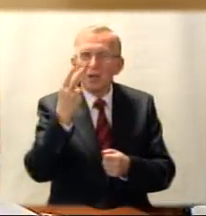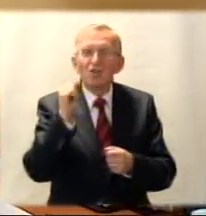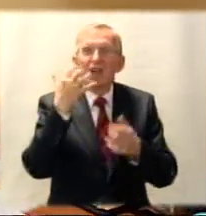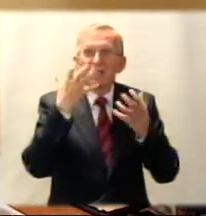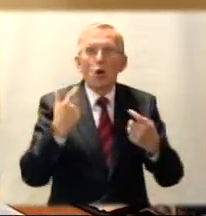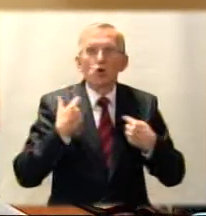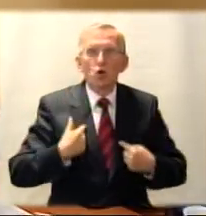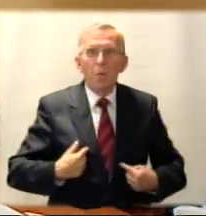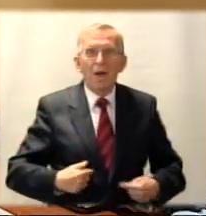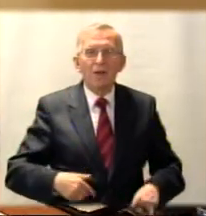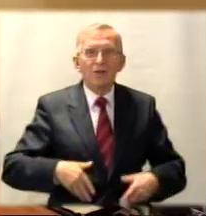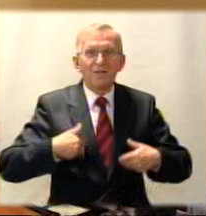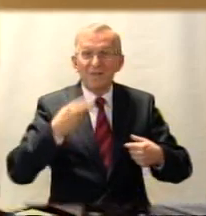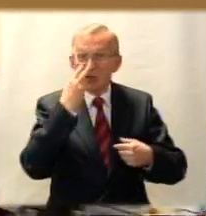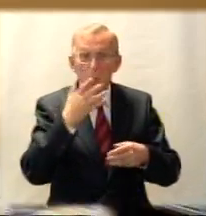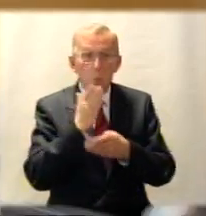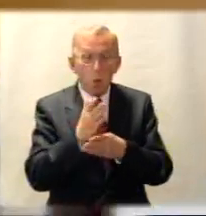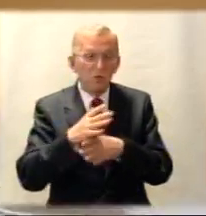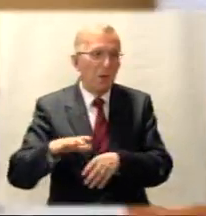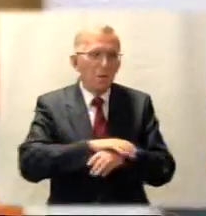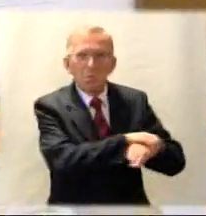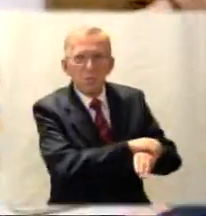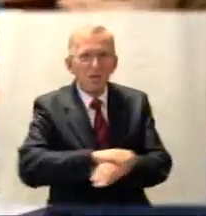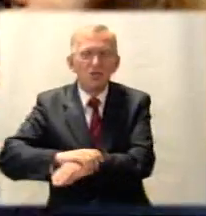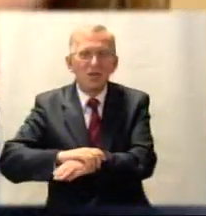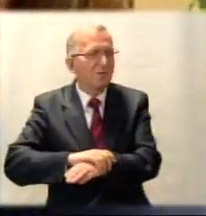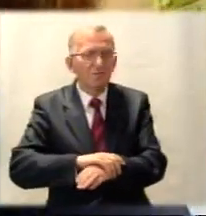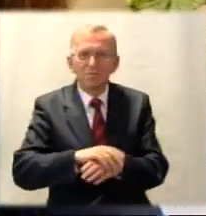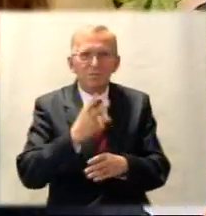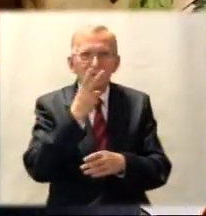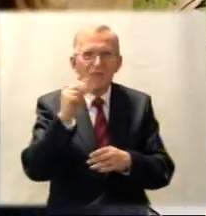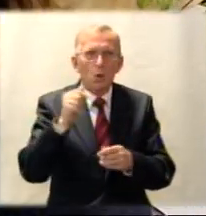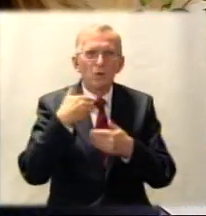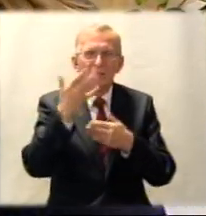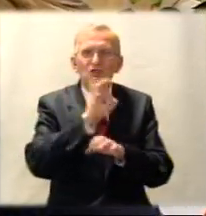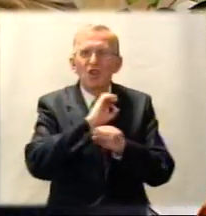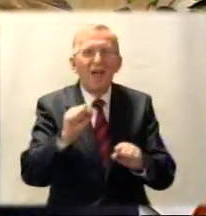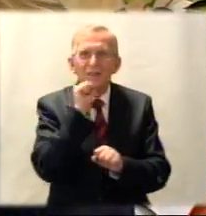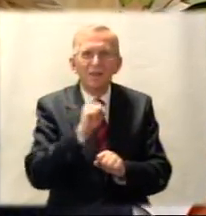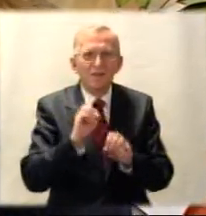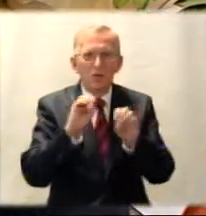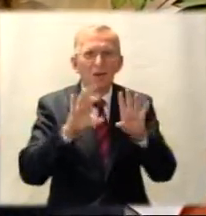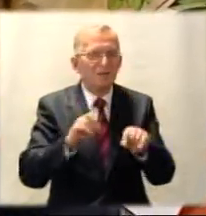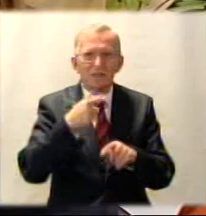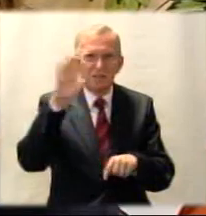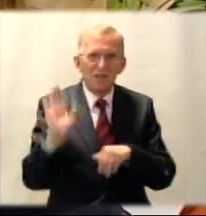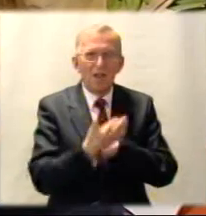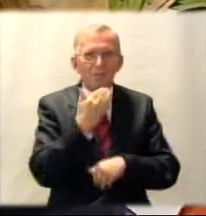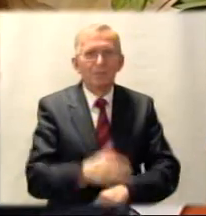chce osoba widząca pomóc, bierze za rękę i ciągnie. Nie udzielają żadnej informacji. Nie tędy jest droga.